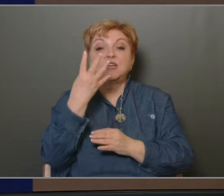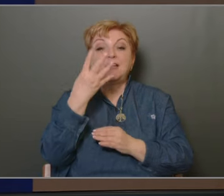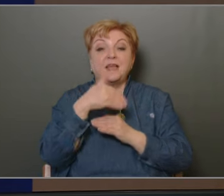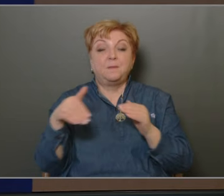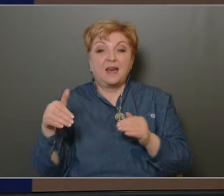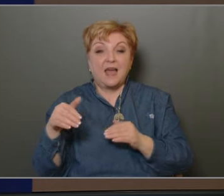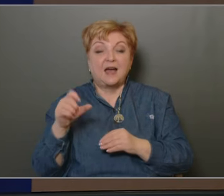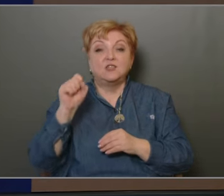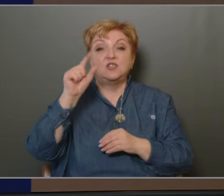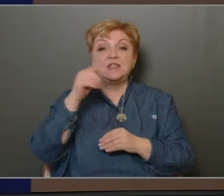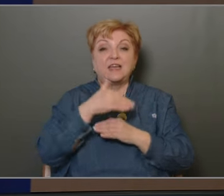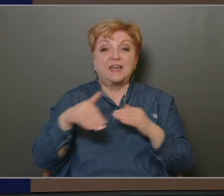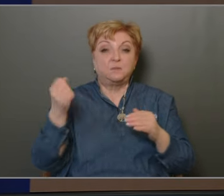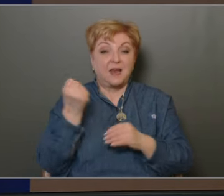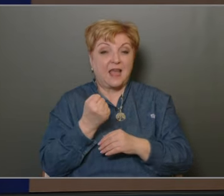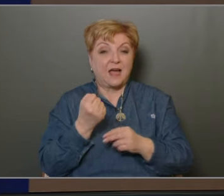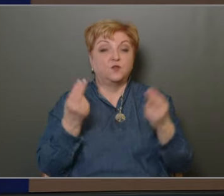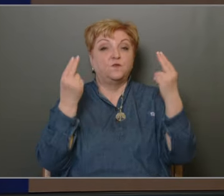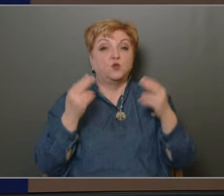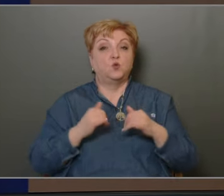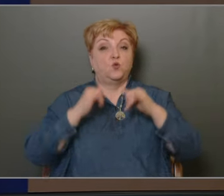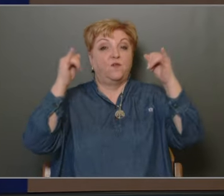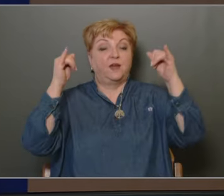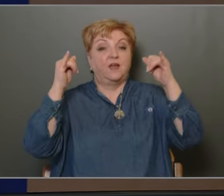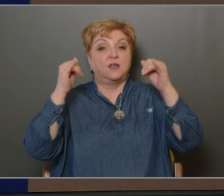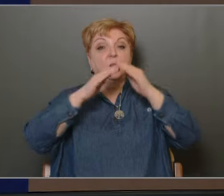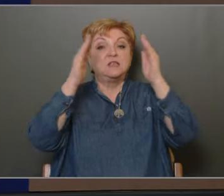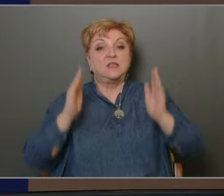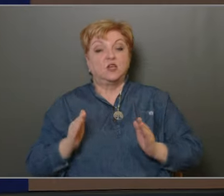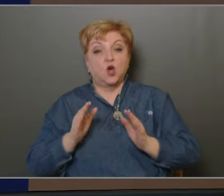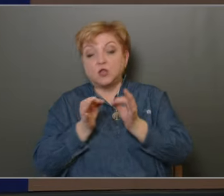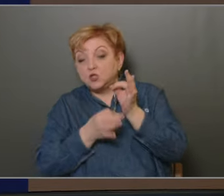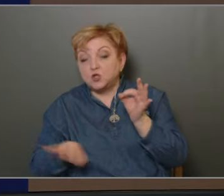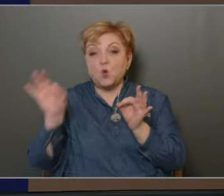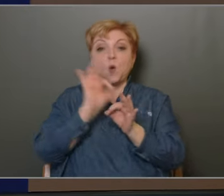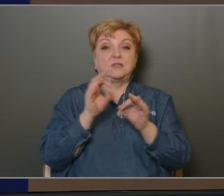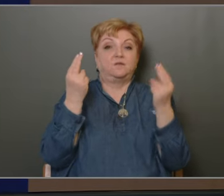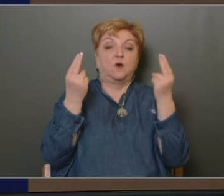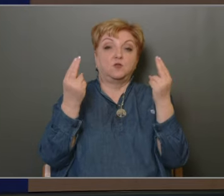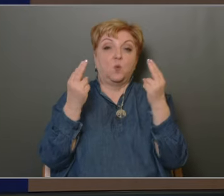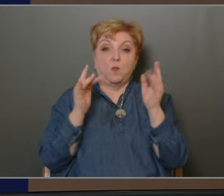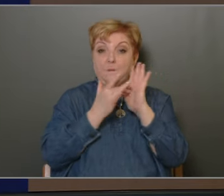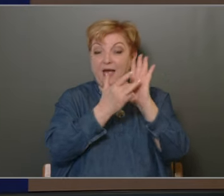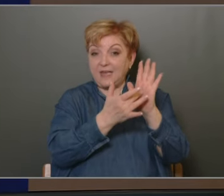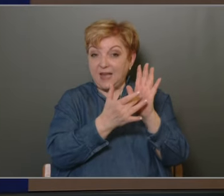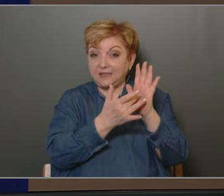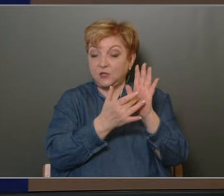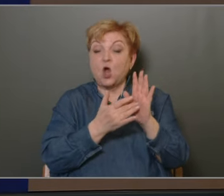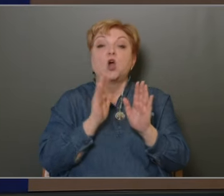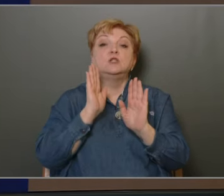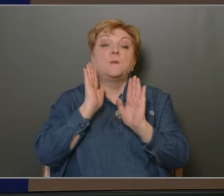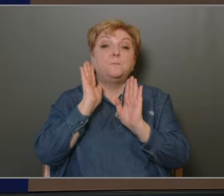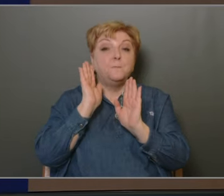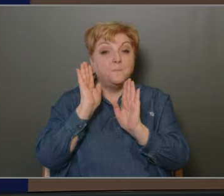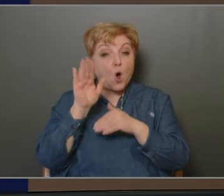milliárdos és 12 milliárdos vagyonnövekvény, amely az ingatlan és az összvagyon tekintetében megjelenik, az majd